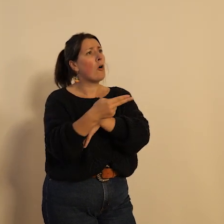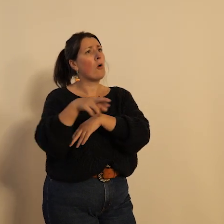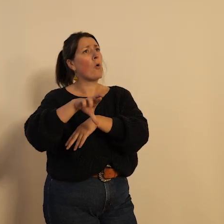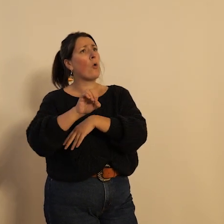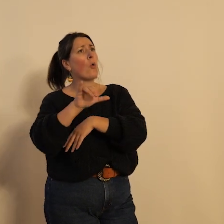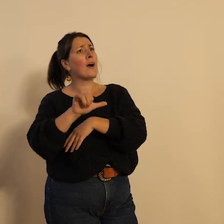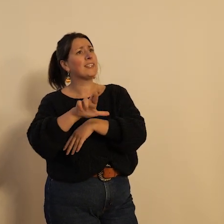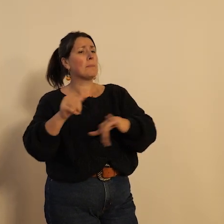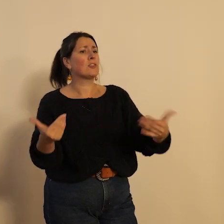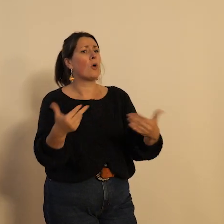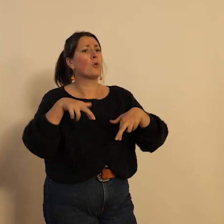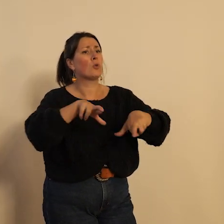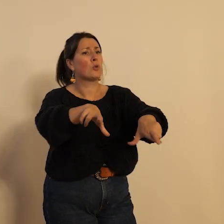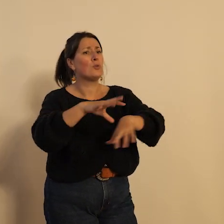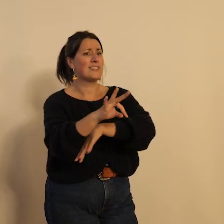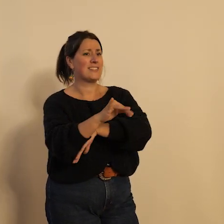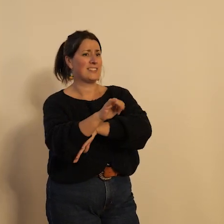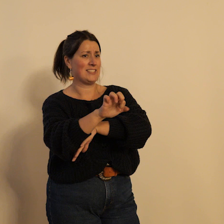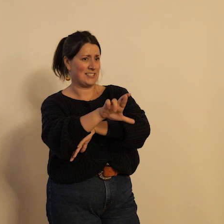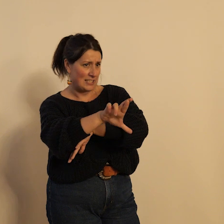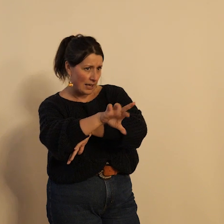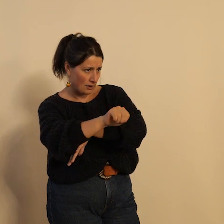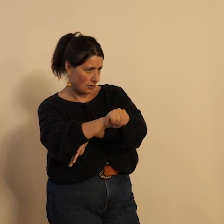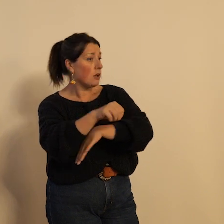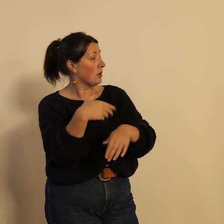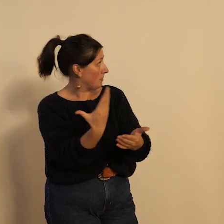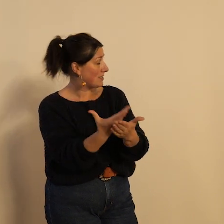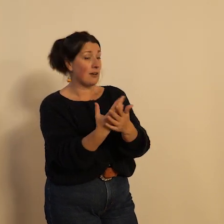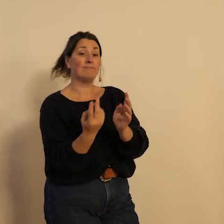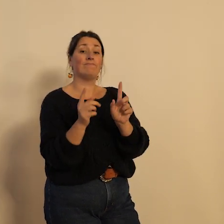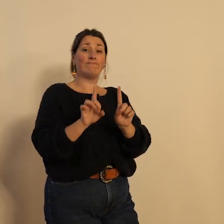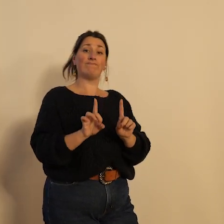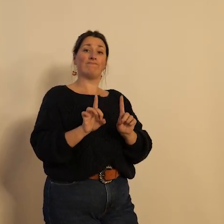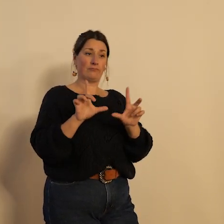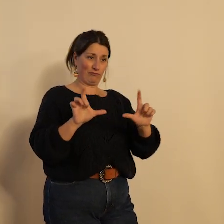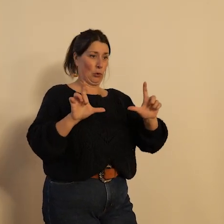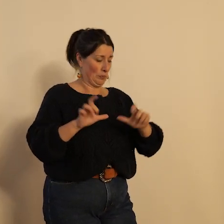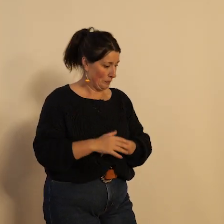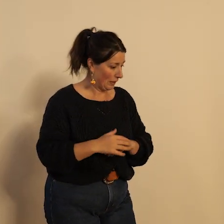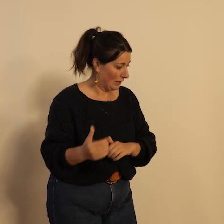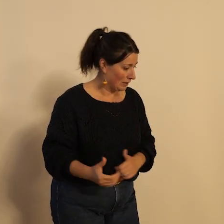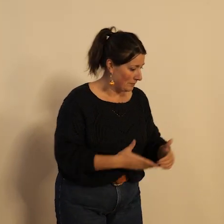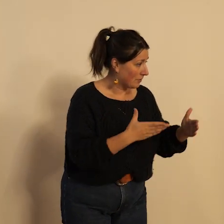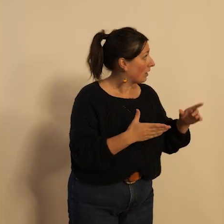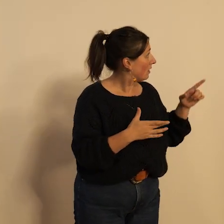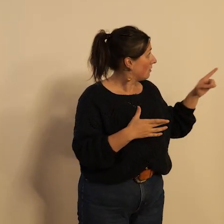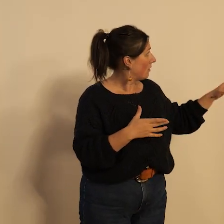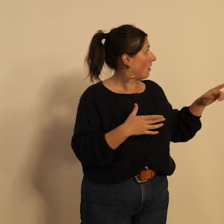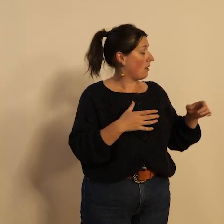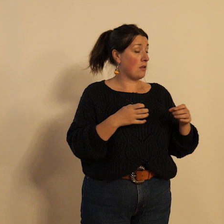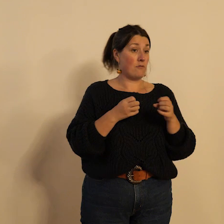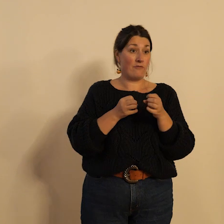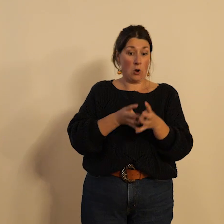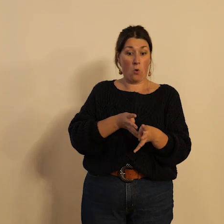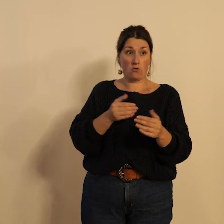ce qui nous amène à parler d'une période très particulière où le vélo a tenu une place très essentielle l